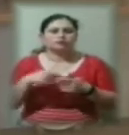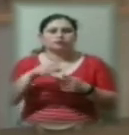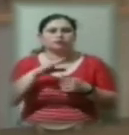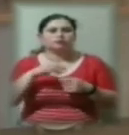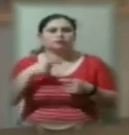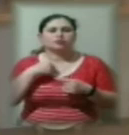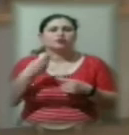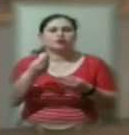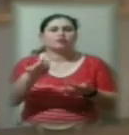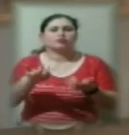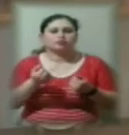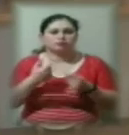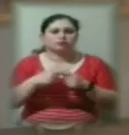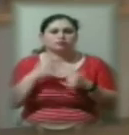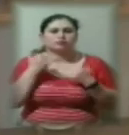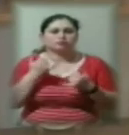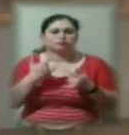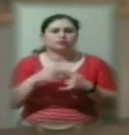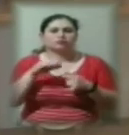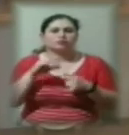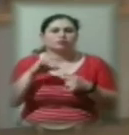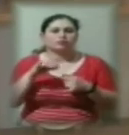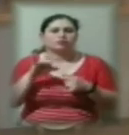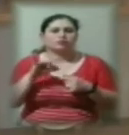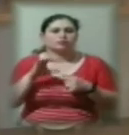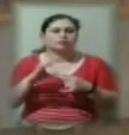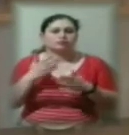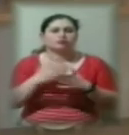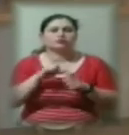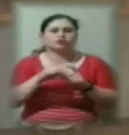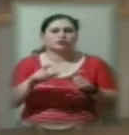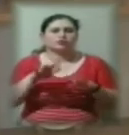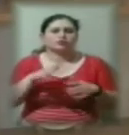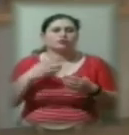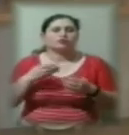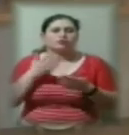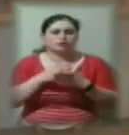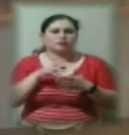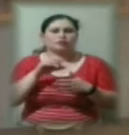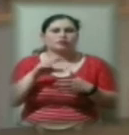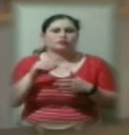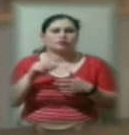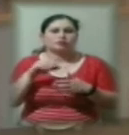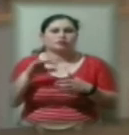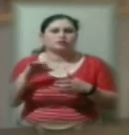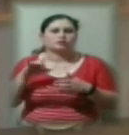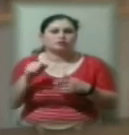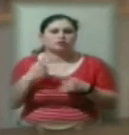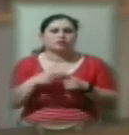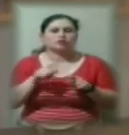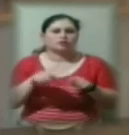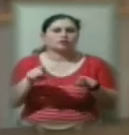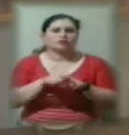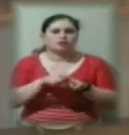і наразі у штатні розписи шкіл міста вводяться посади медичних сестер. Це також передбачено